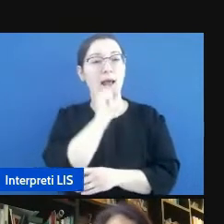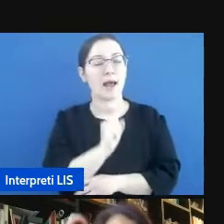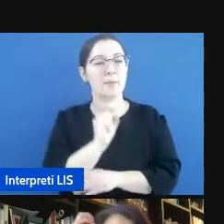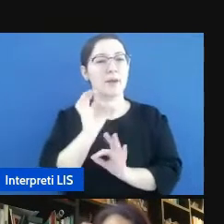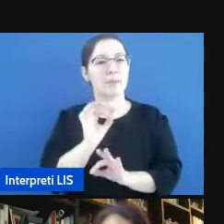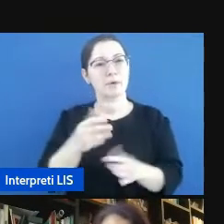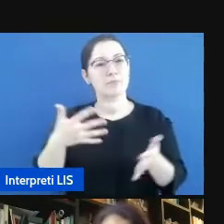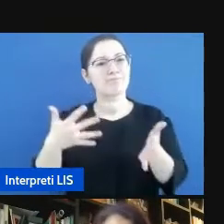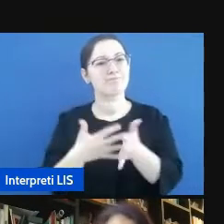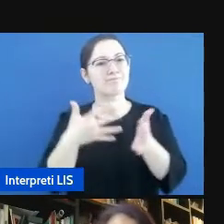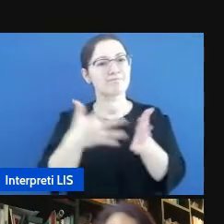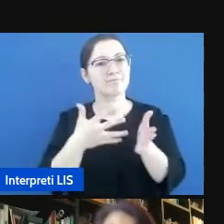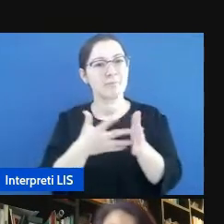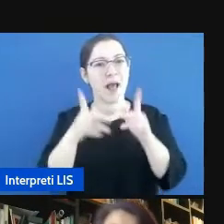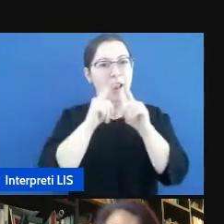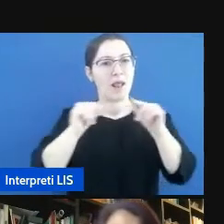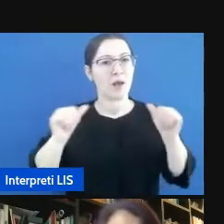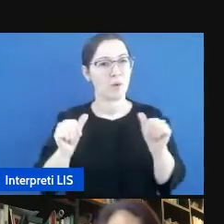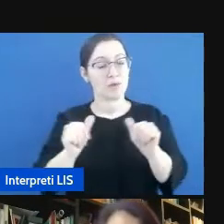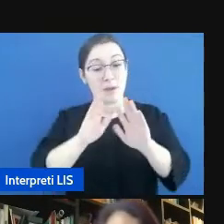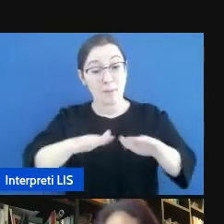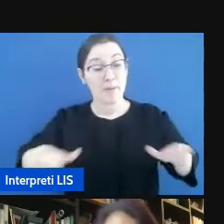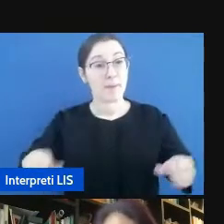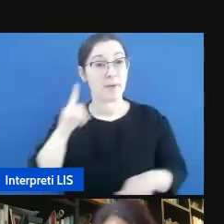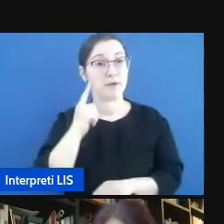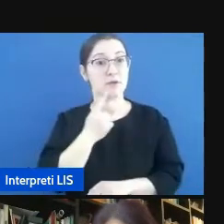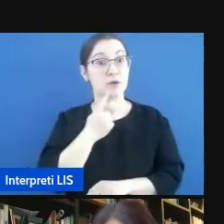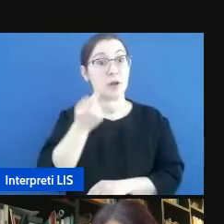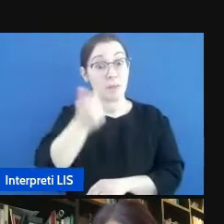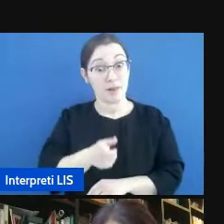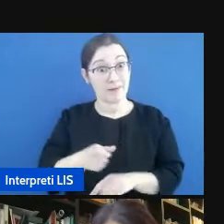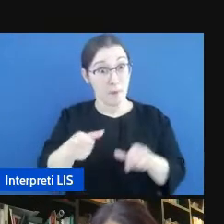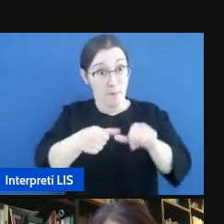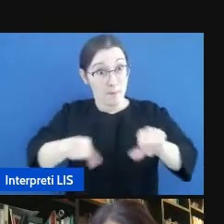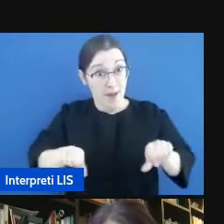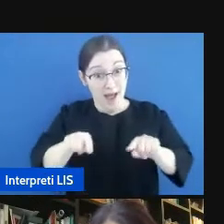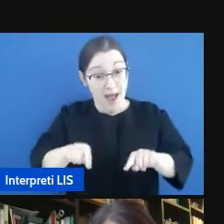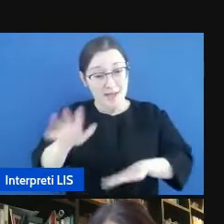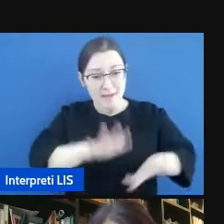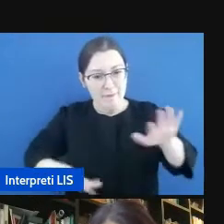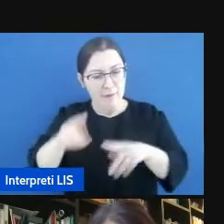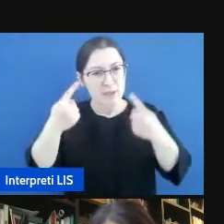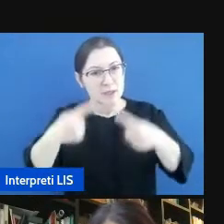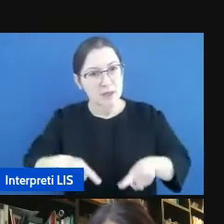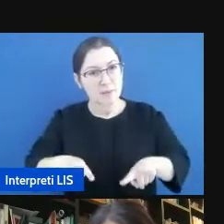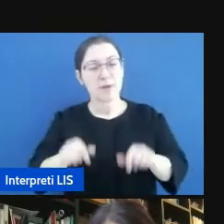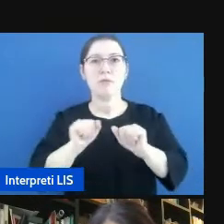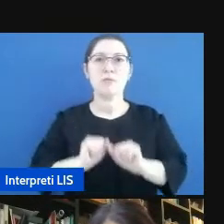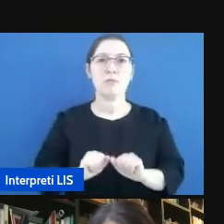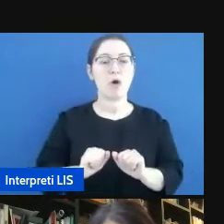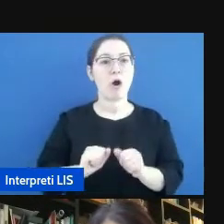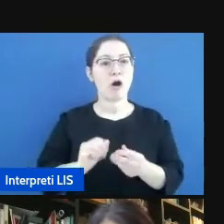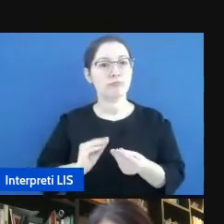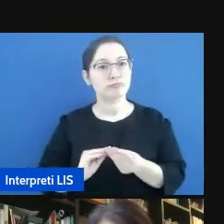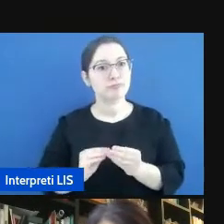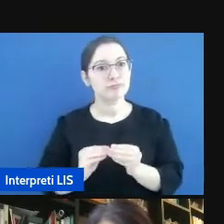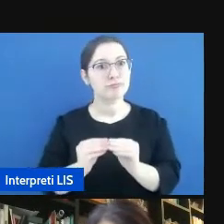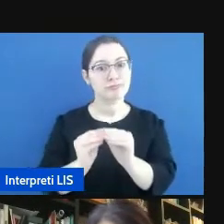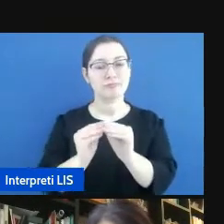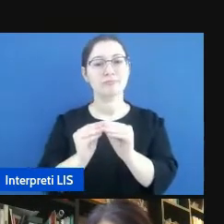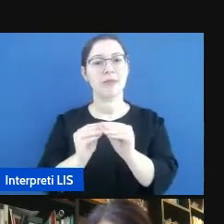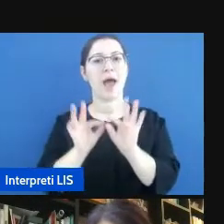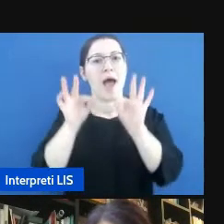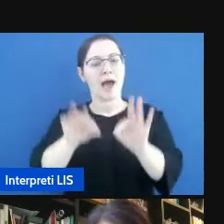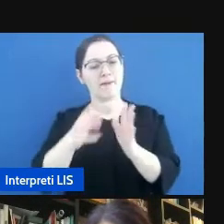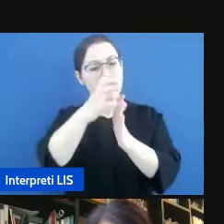sordi perché sulla base di queste informazioni è possibile costruire o modificare testi rendendoli